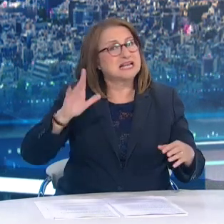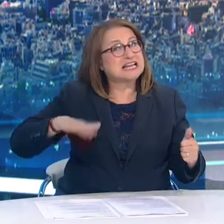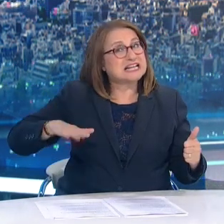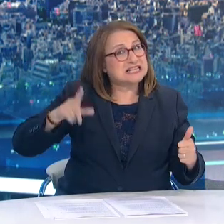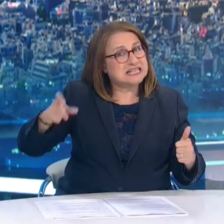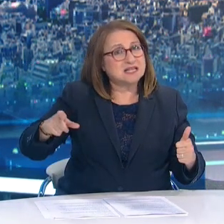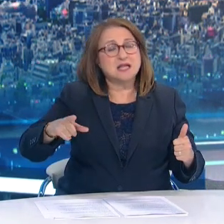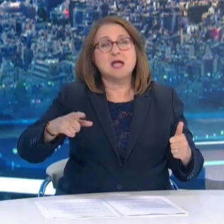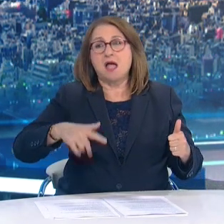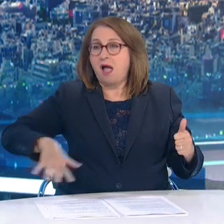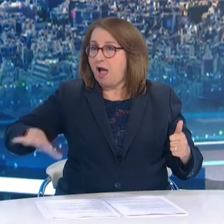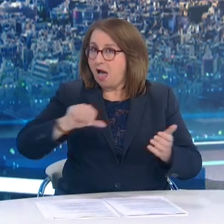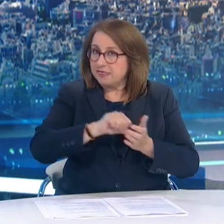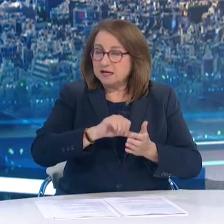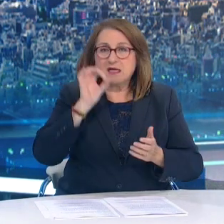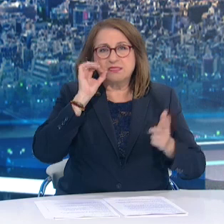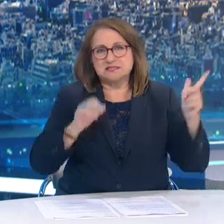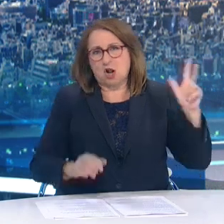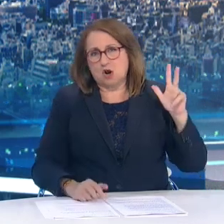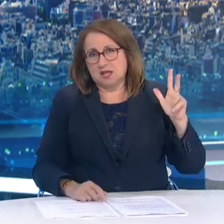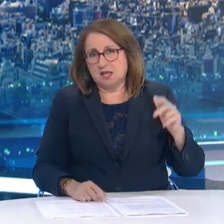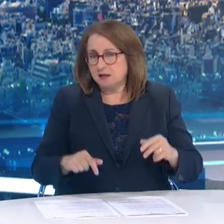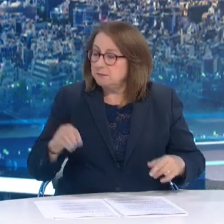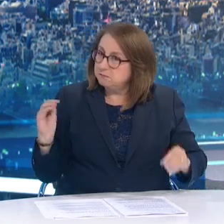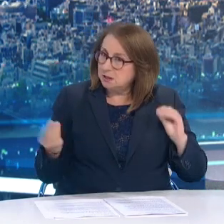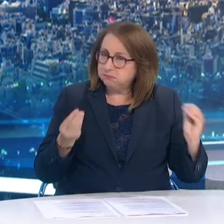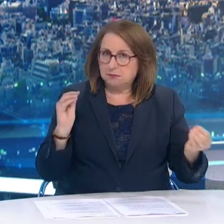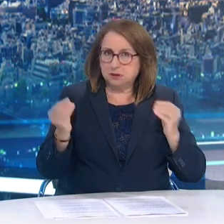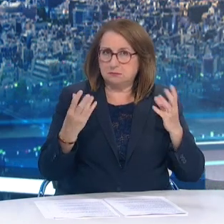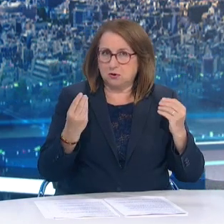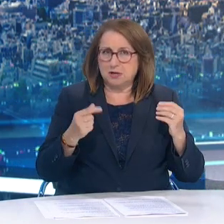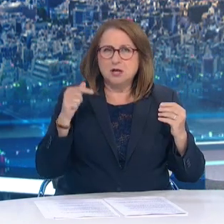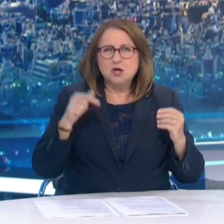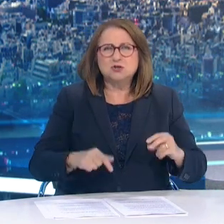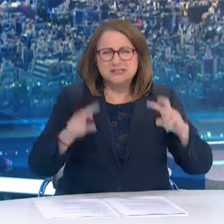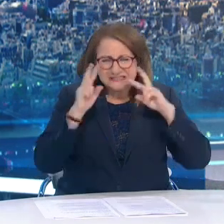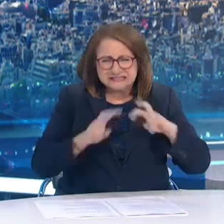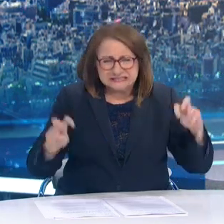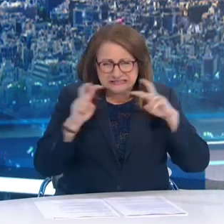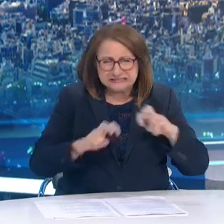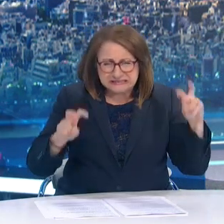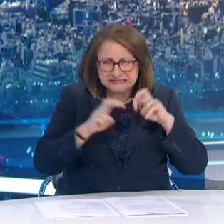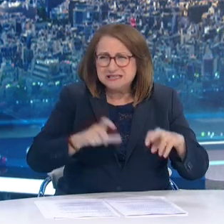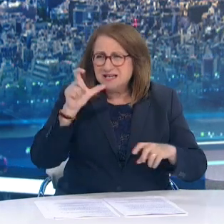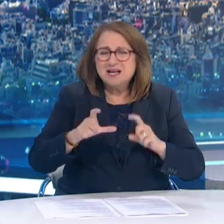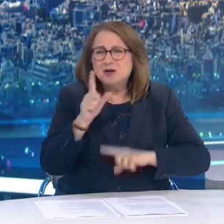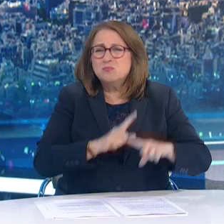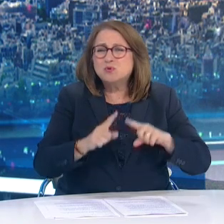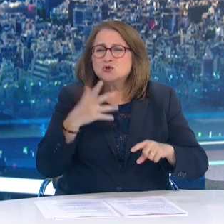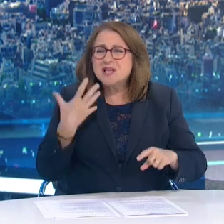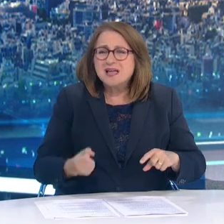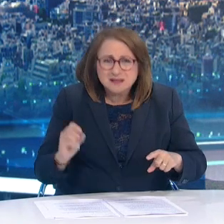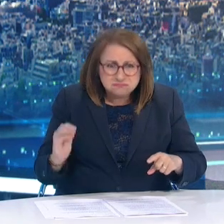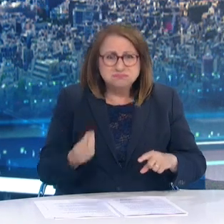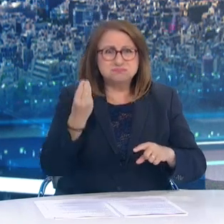Αττική αλλά και τη Θεσσαλονίκη. Γίνεται μια τεράστια προσπάθεια για εξονυχιστική ηχνηλάτηση των ύποπτων αλλά και των επιβεβαιωμένων